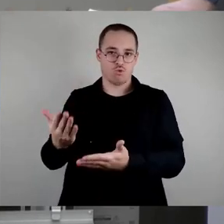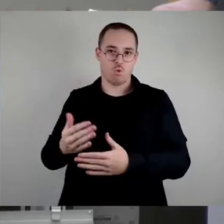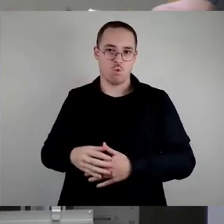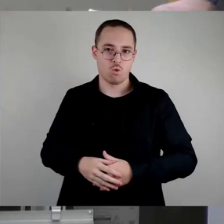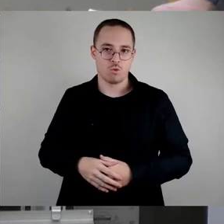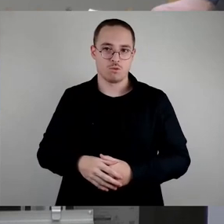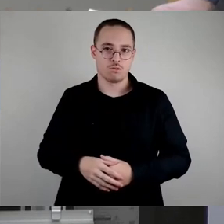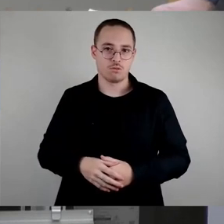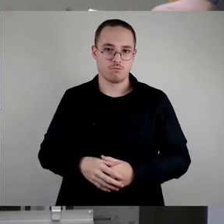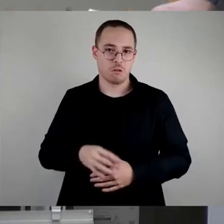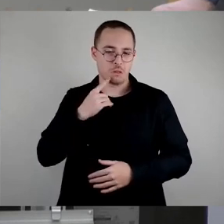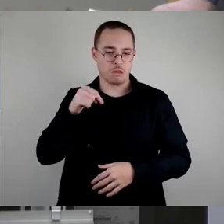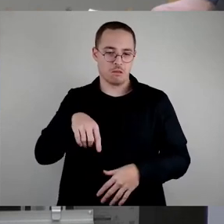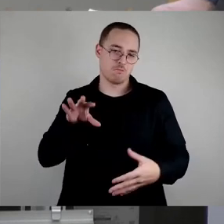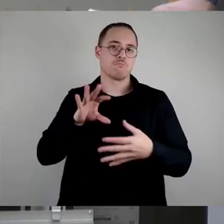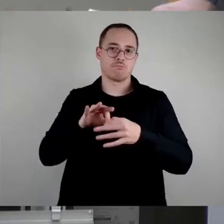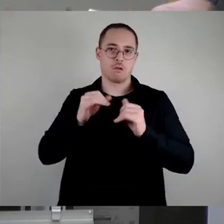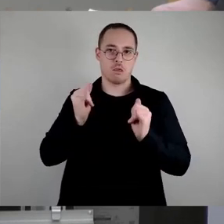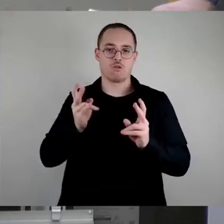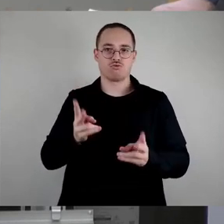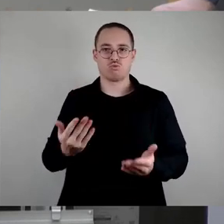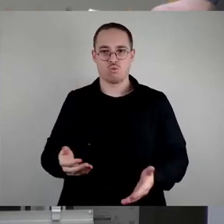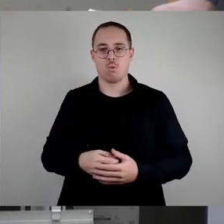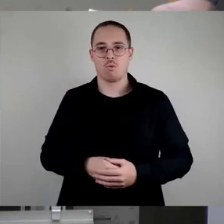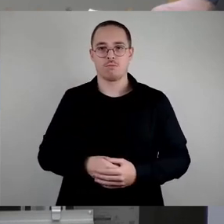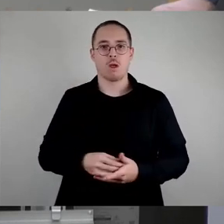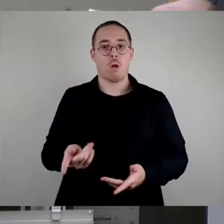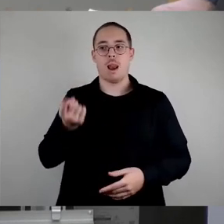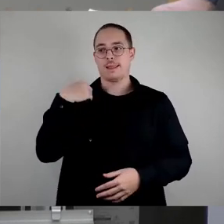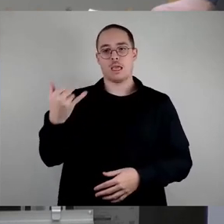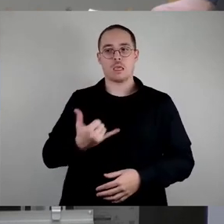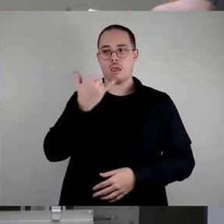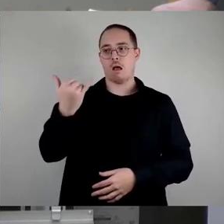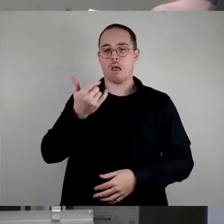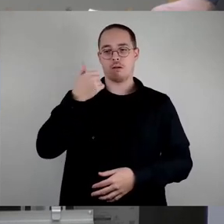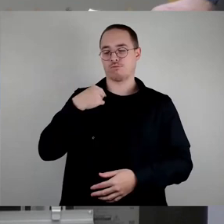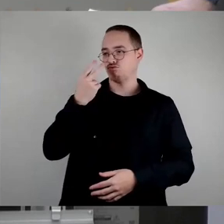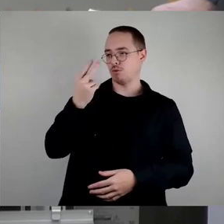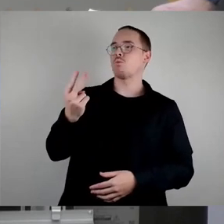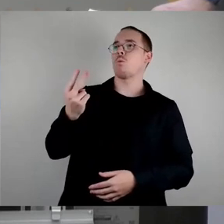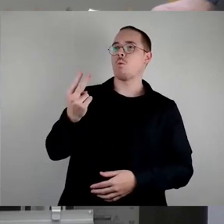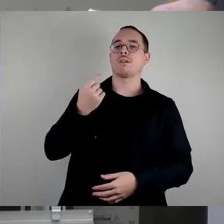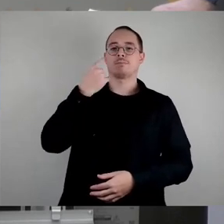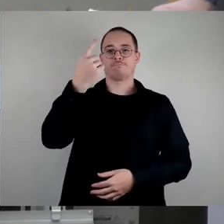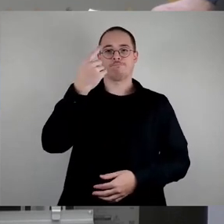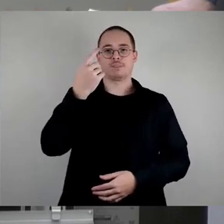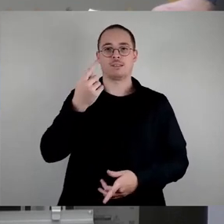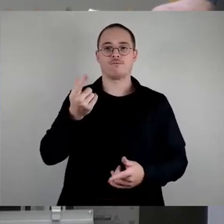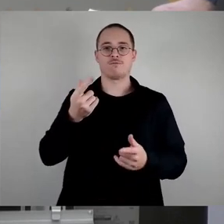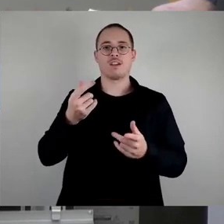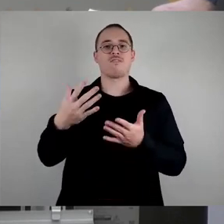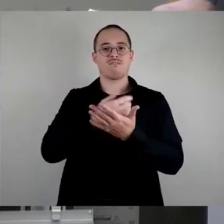angucke, dann habe ich auch den Eindruck, dass das Bundesverfassungsgericht dort etwas großzügiger wird bei der Frage der